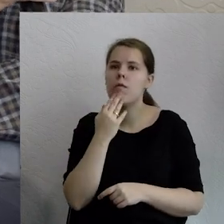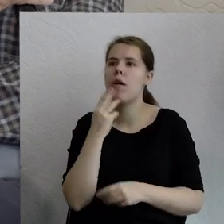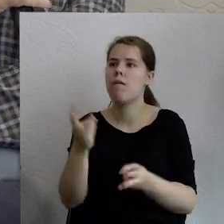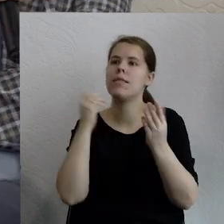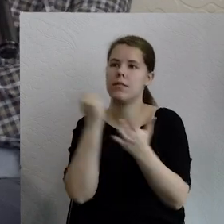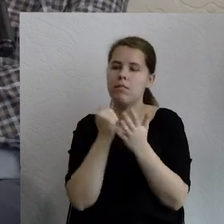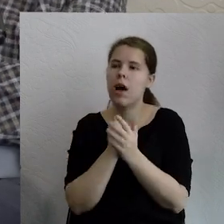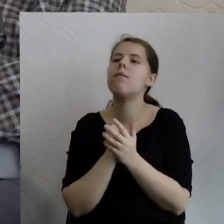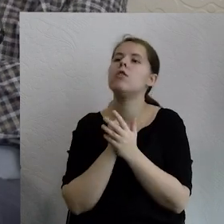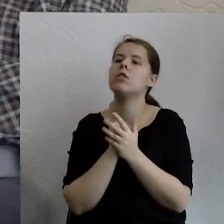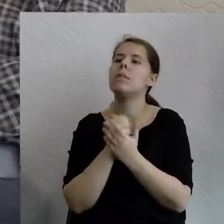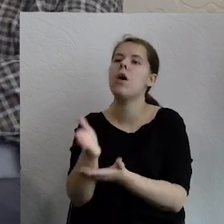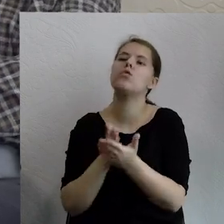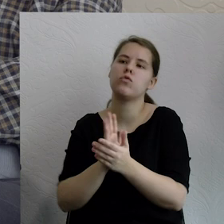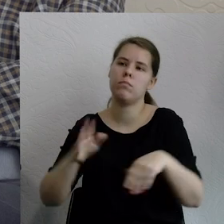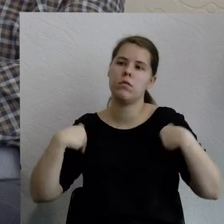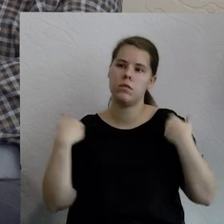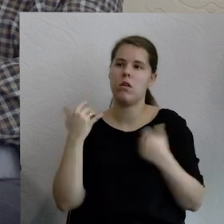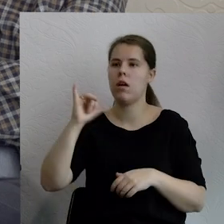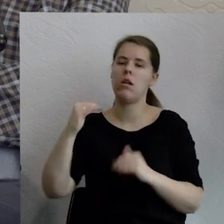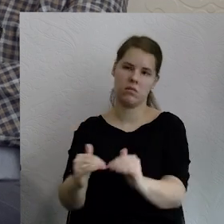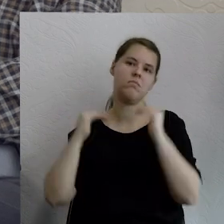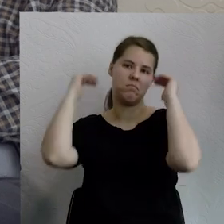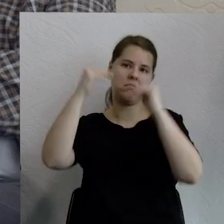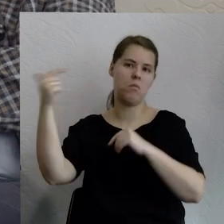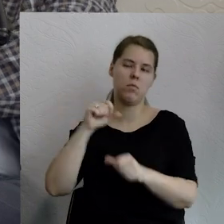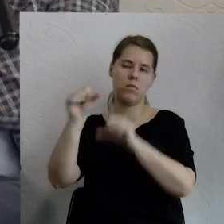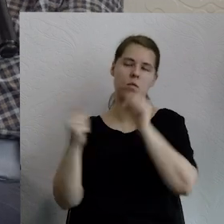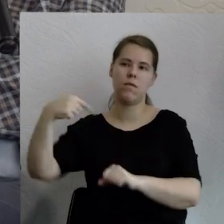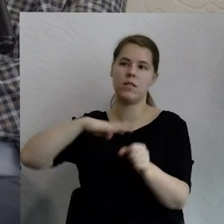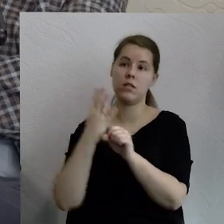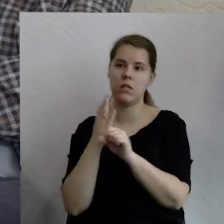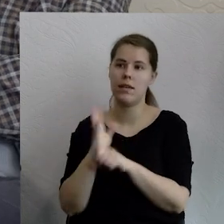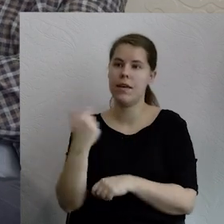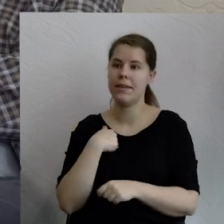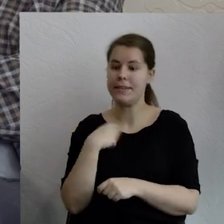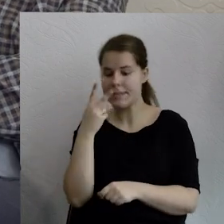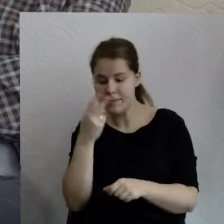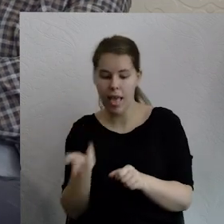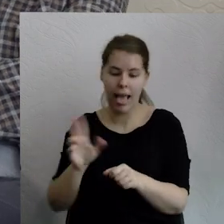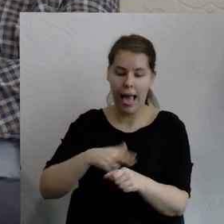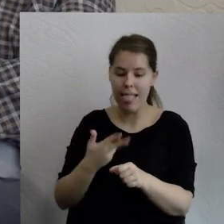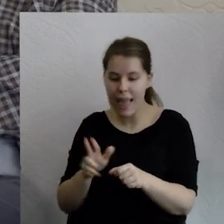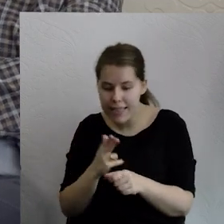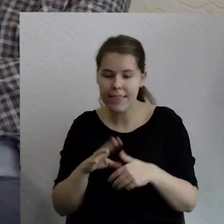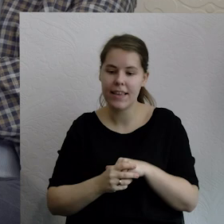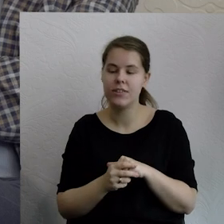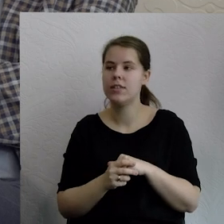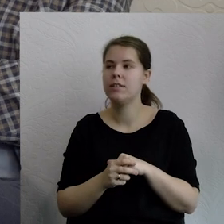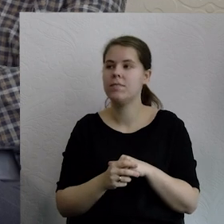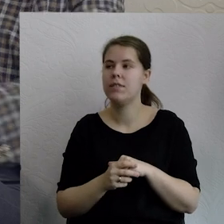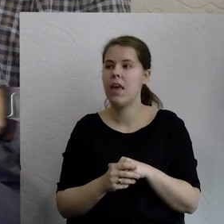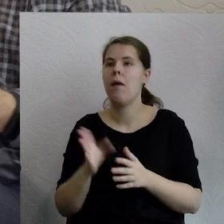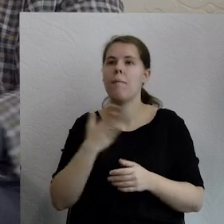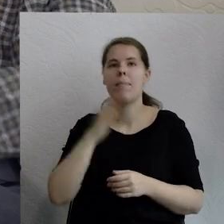służby zdrowia, która będzie w czterdziestym roku, bo to jak popatrzyłem w kalendarz, no to jest szansa, że to będzie czas właśnie nie starości, a